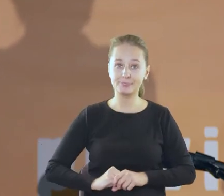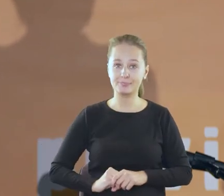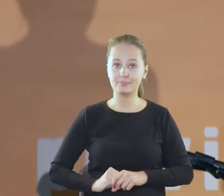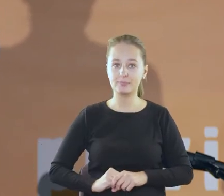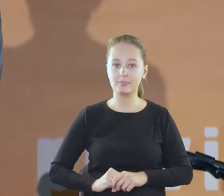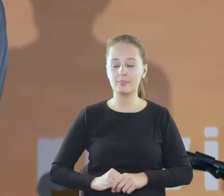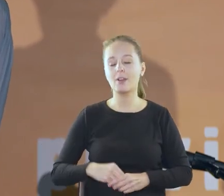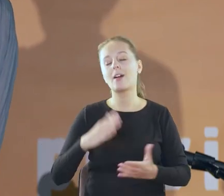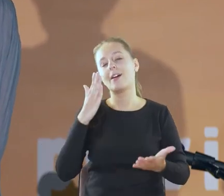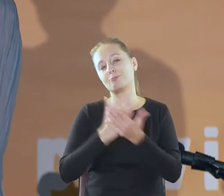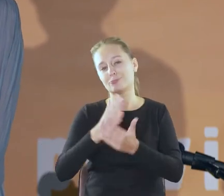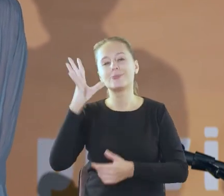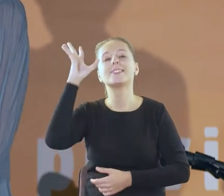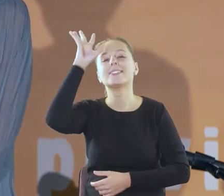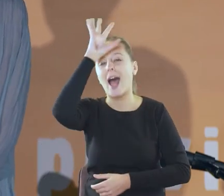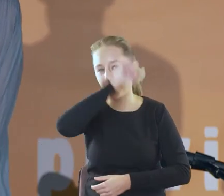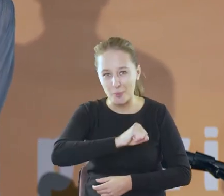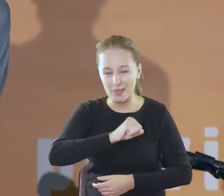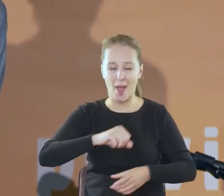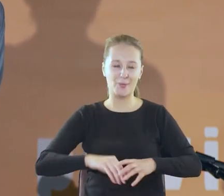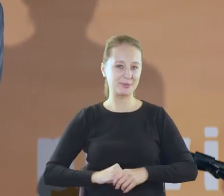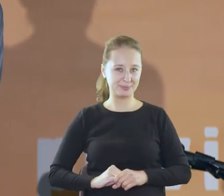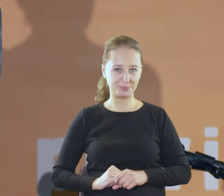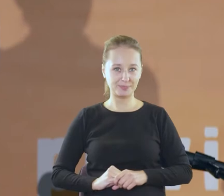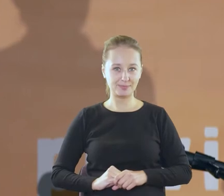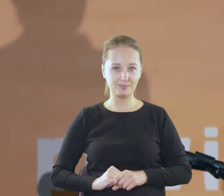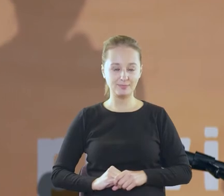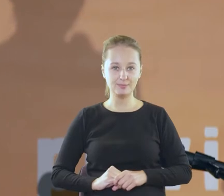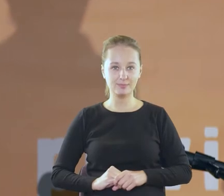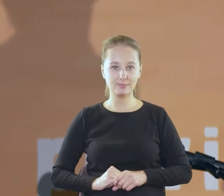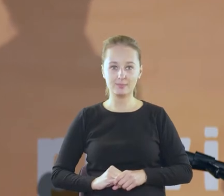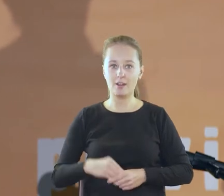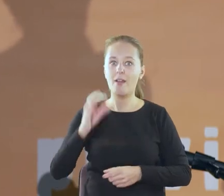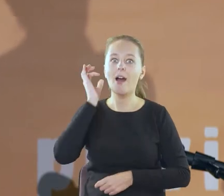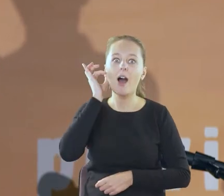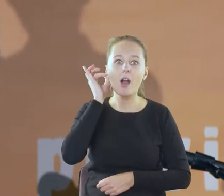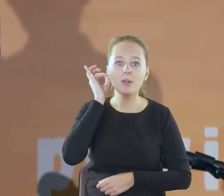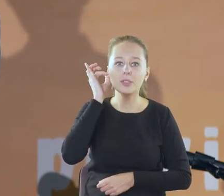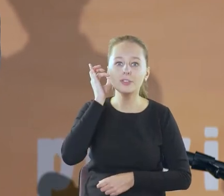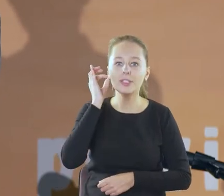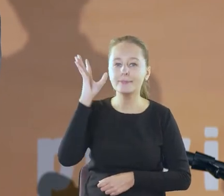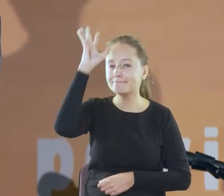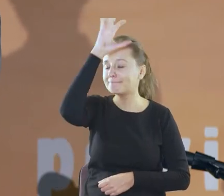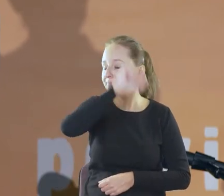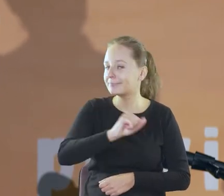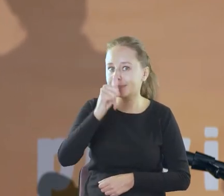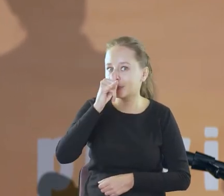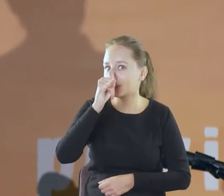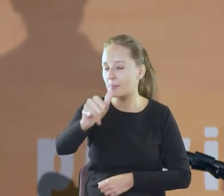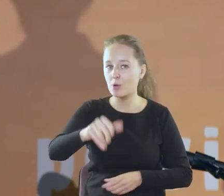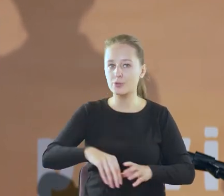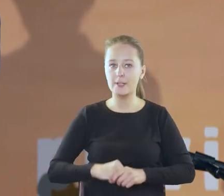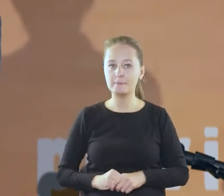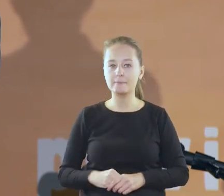Nareszcie zapomniały. Pani zapomnieć trudno, nie